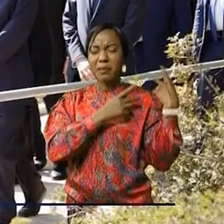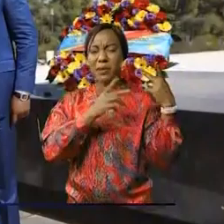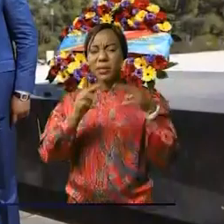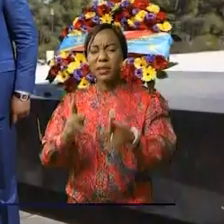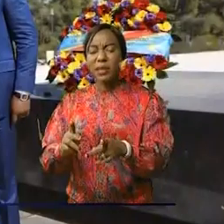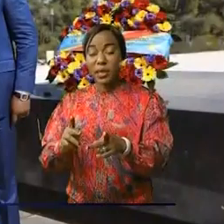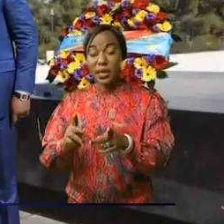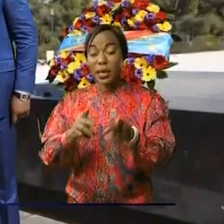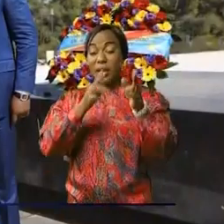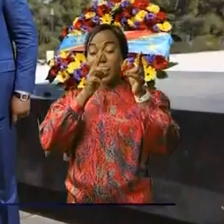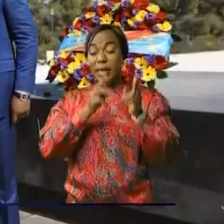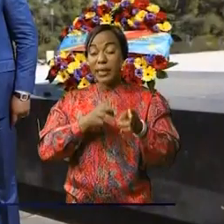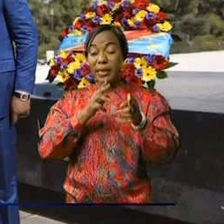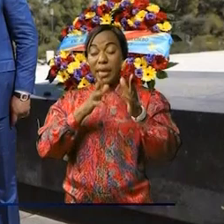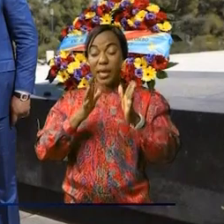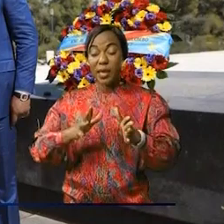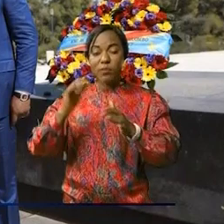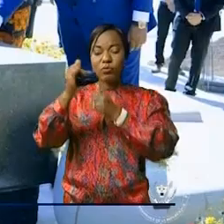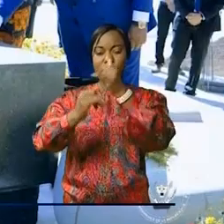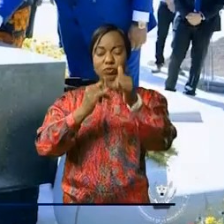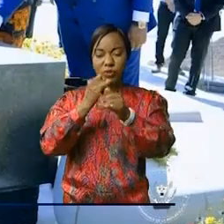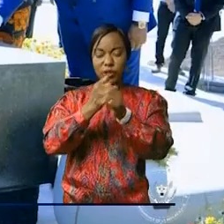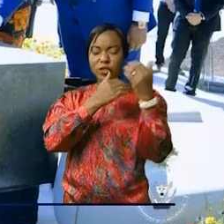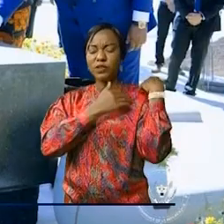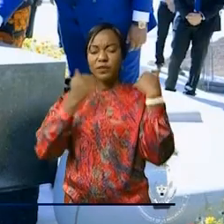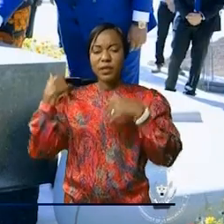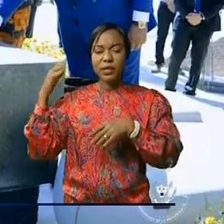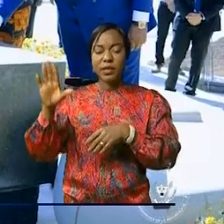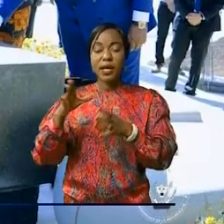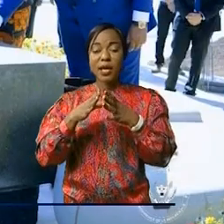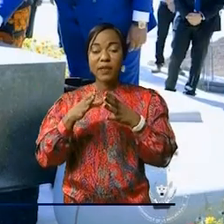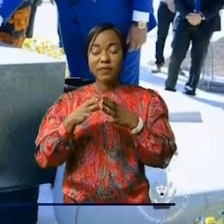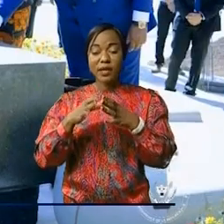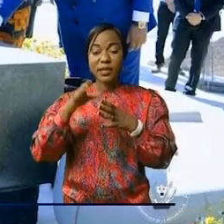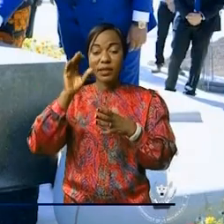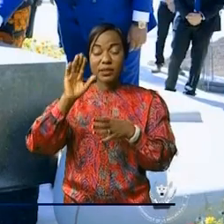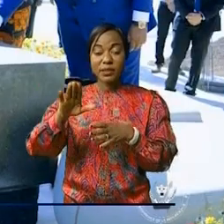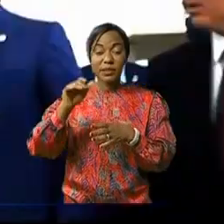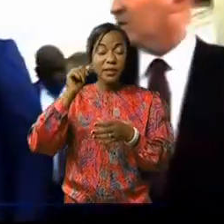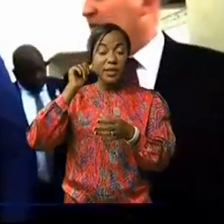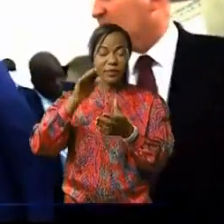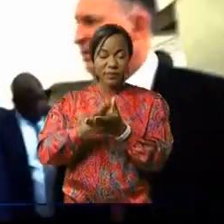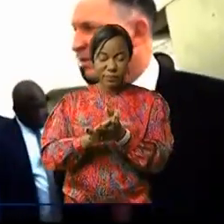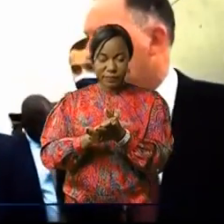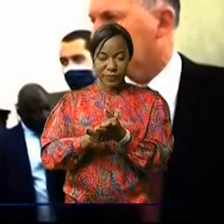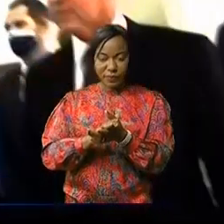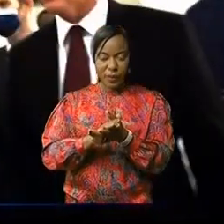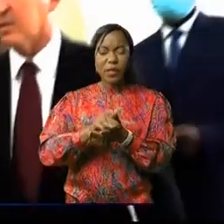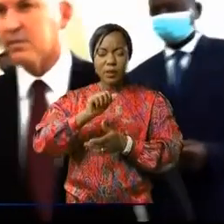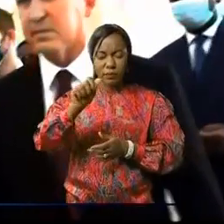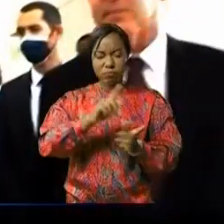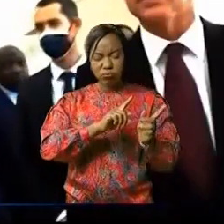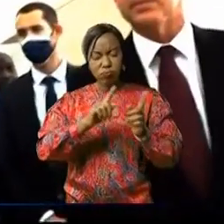Seconde Guerre mondiale, le chef de l'État et son épouse, la distinguée première dame Denise Nyakeru Tshisekedi, se sont fait